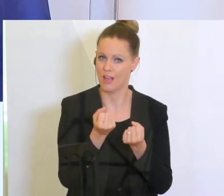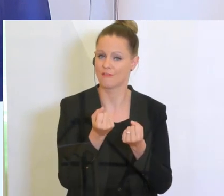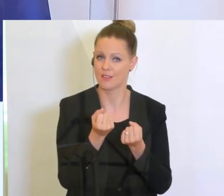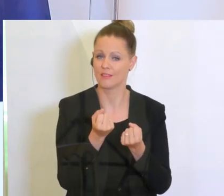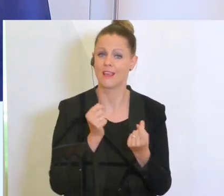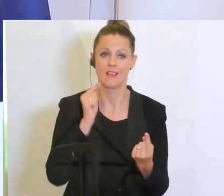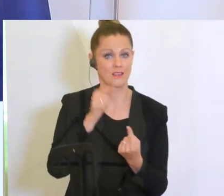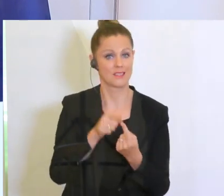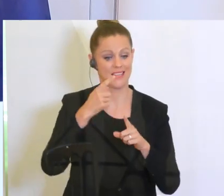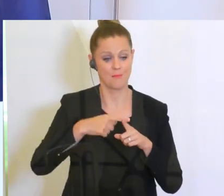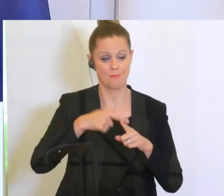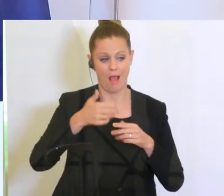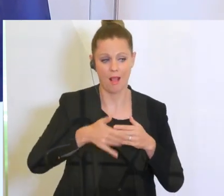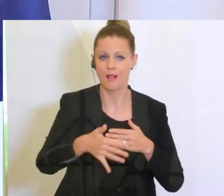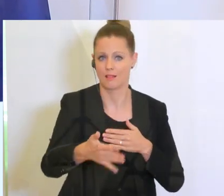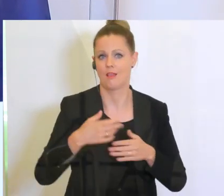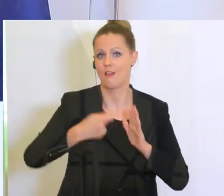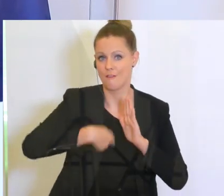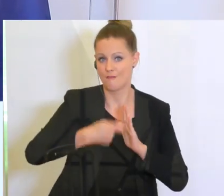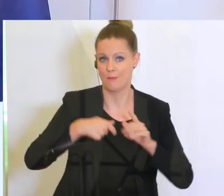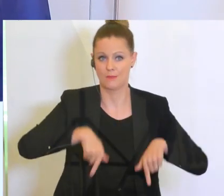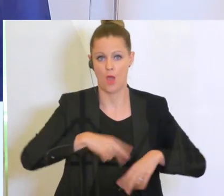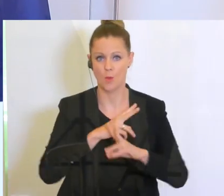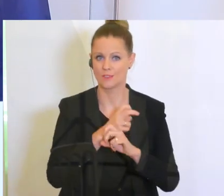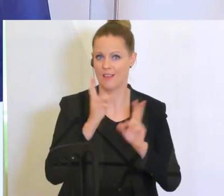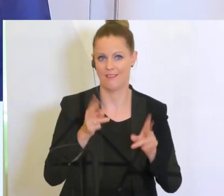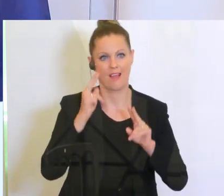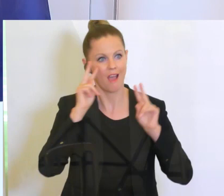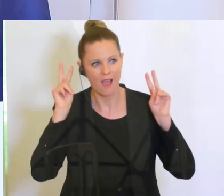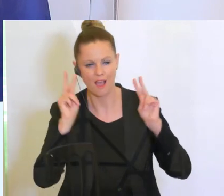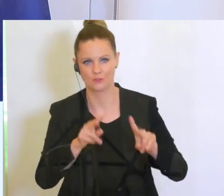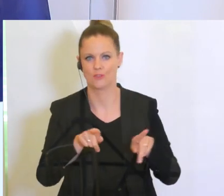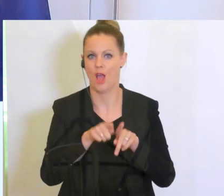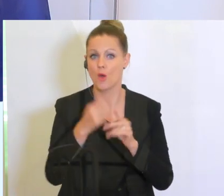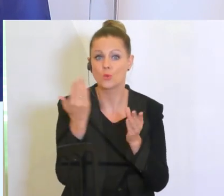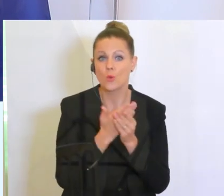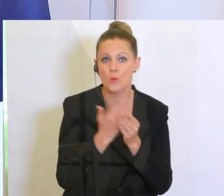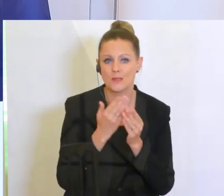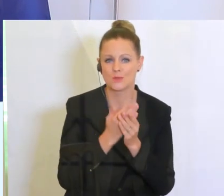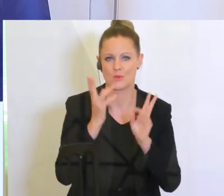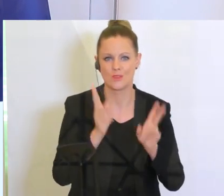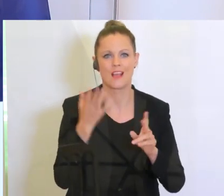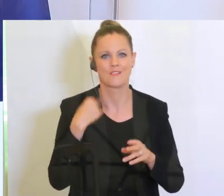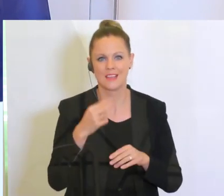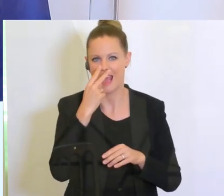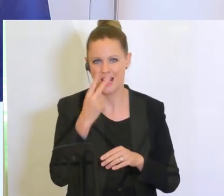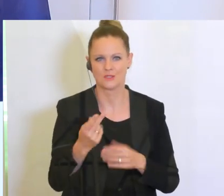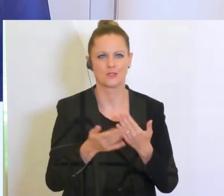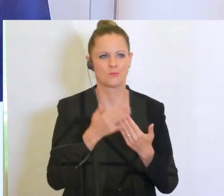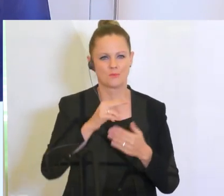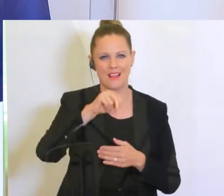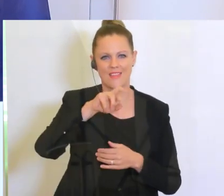damit wir bald wieder Filme made in Austria sehen, damit wir bald wieder Dokumentationen sehen, Narzis und